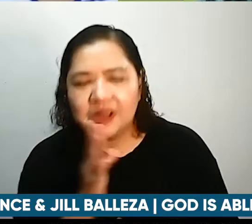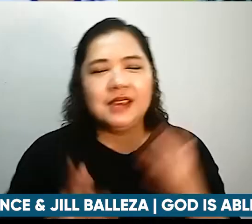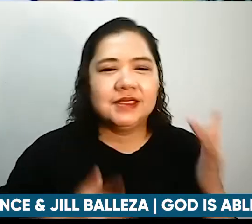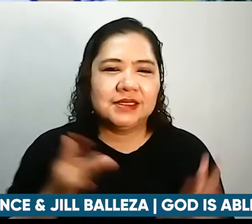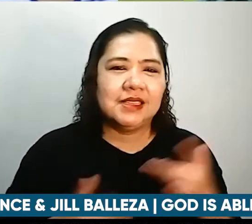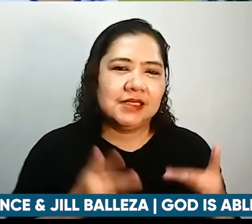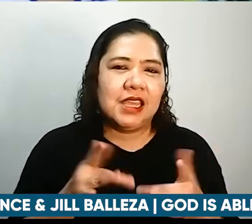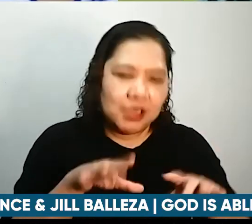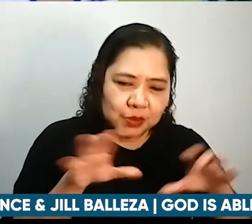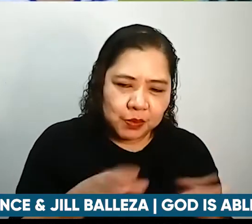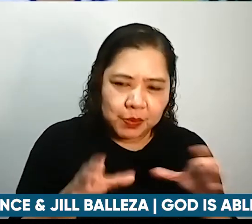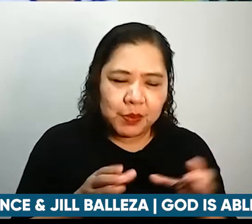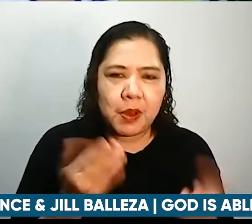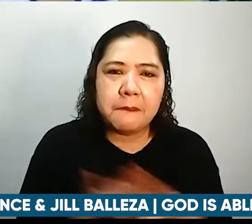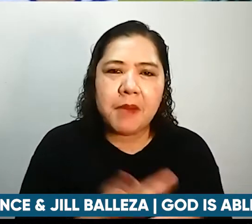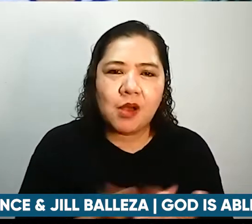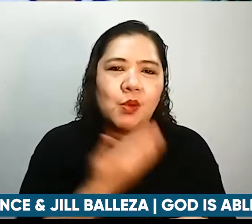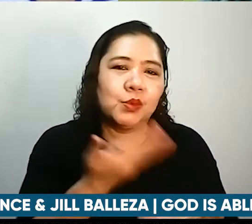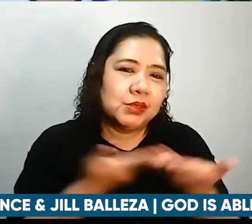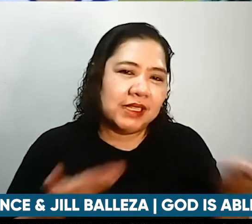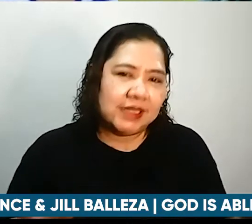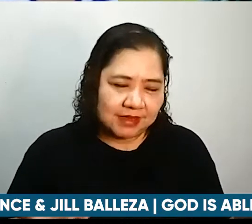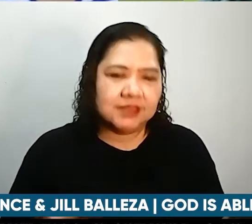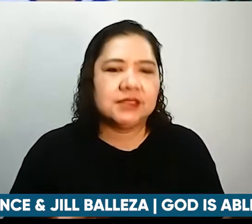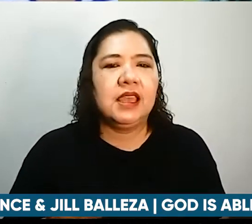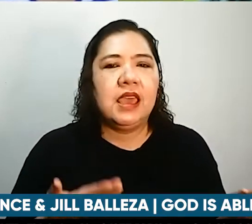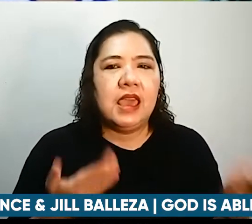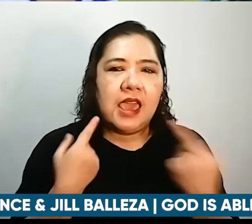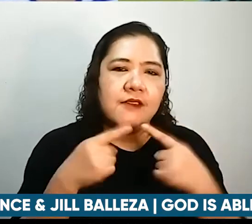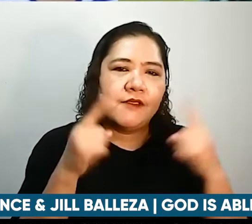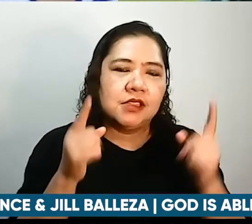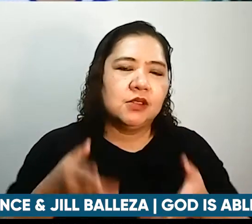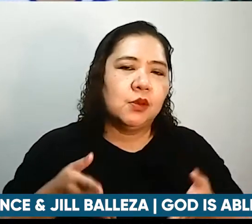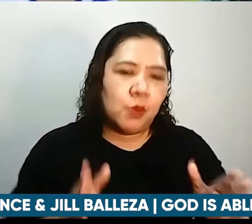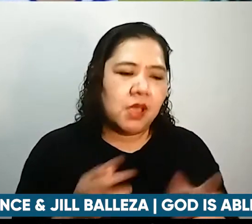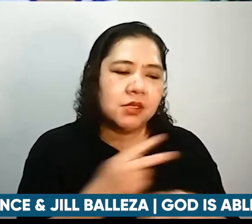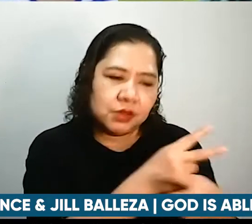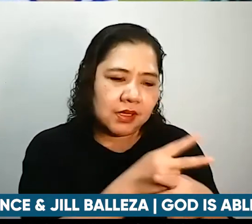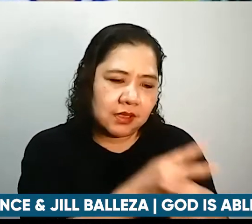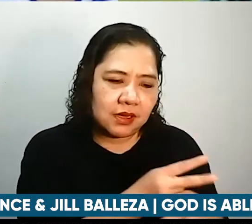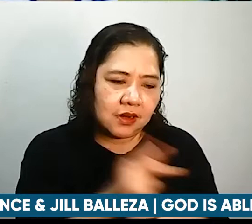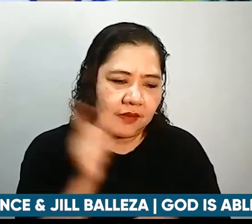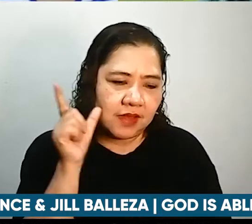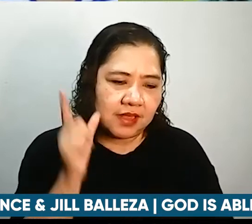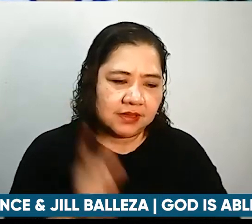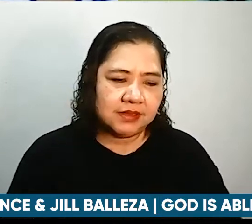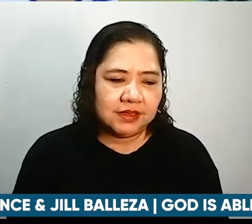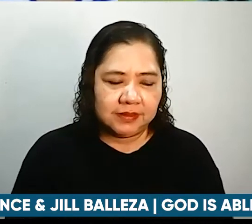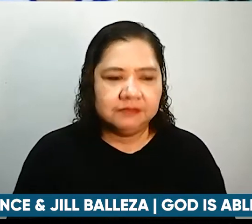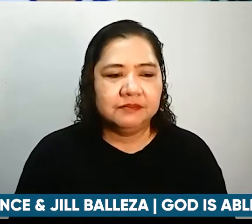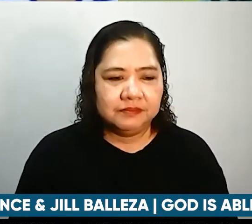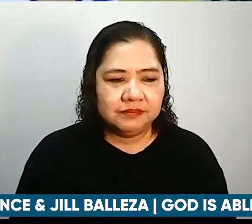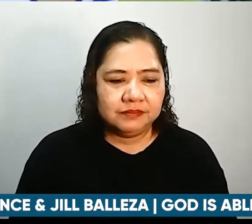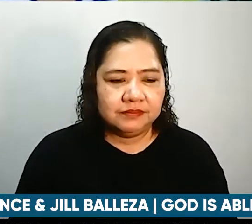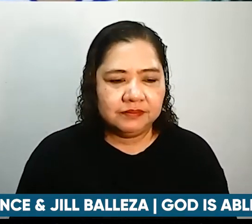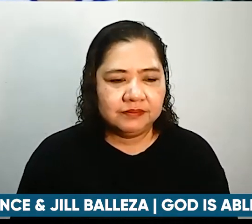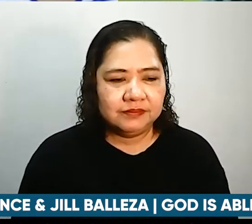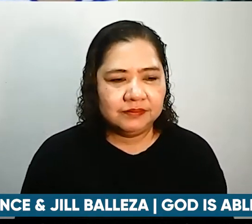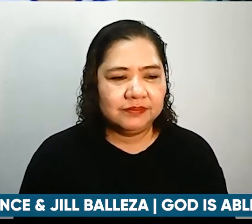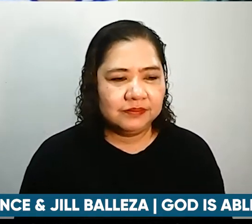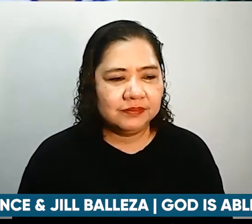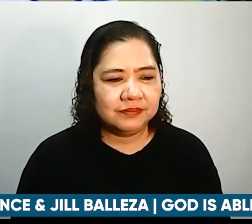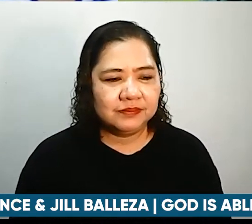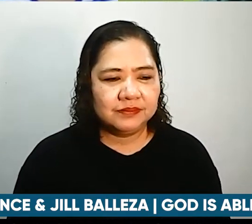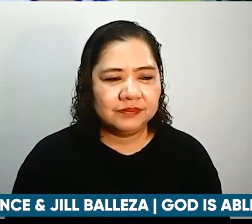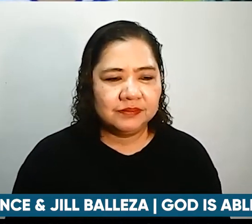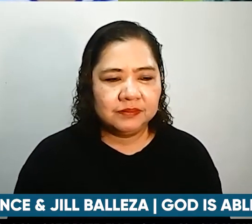na ito to discover to learn effective ways to take care of Lance so mapunta ako kay Kuya Lance at Ate Jill kamusta ang